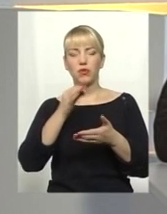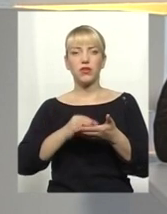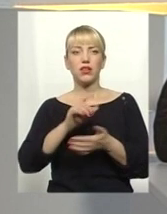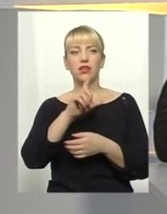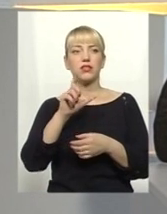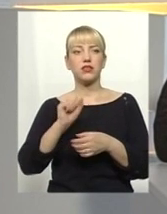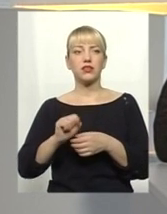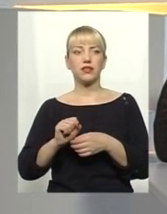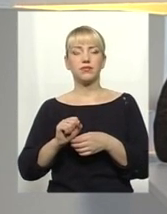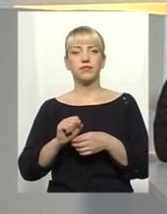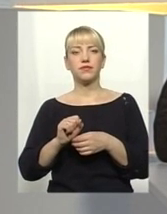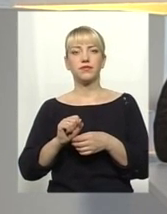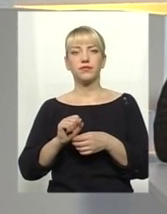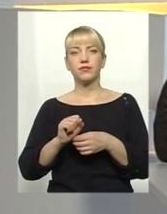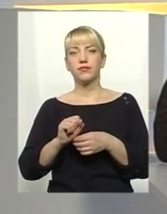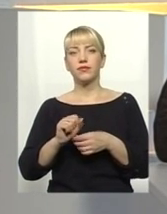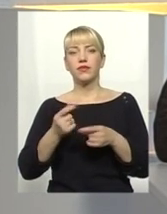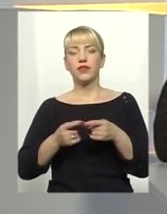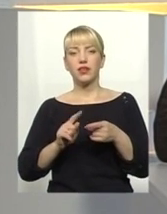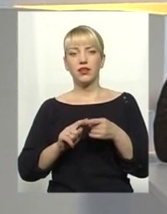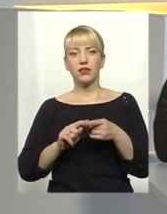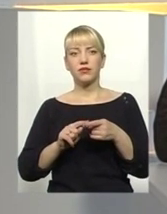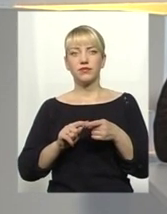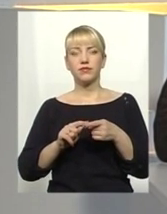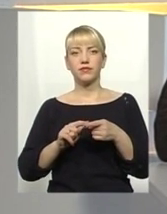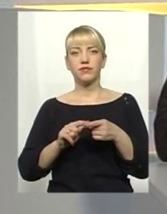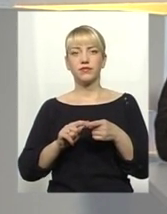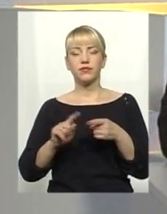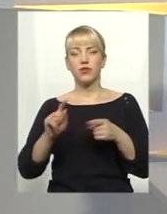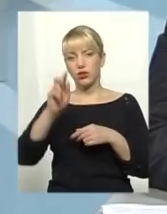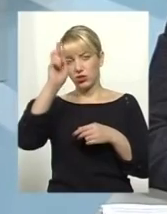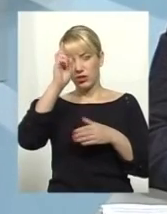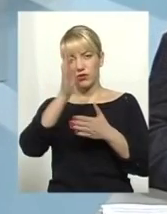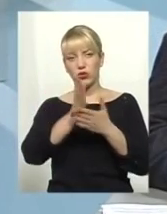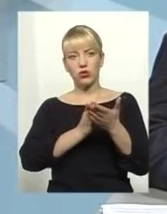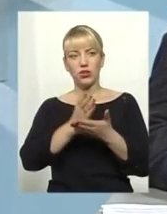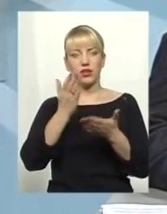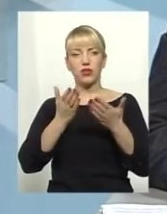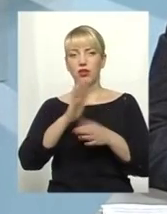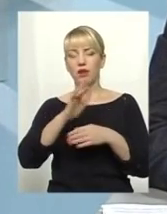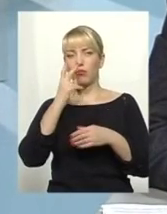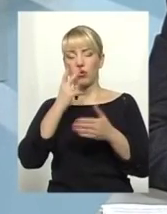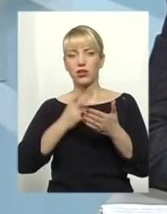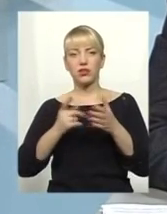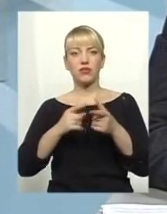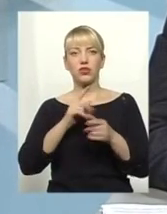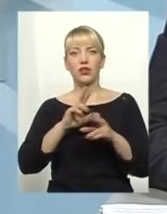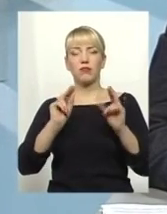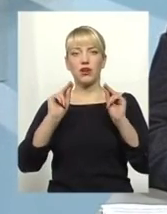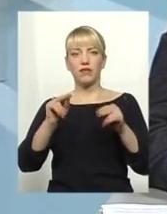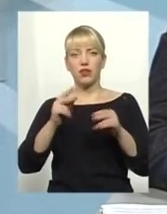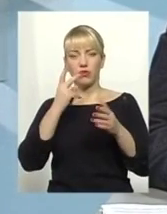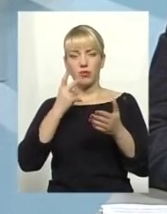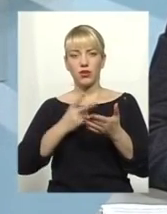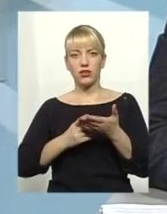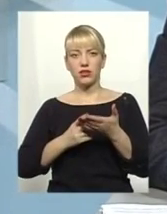те, якщо державний службовець не показав, чи неправдиво показав, чи